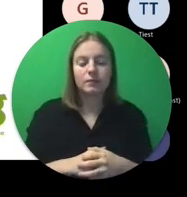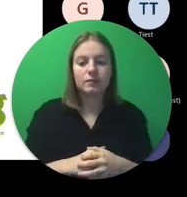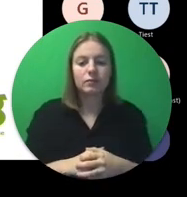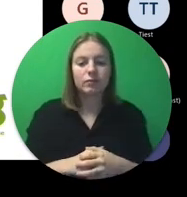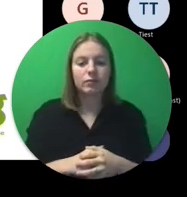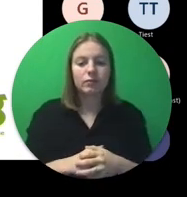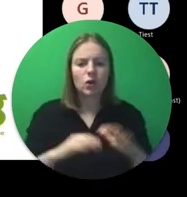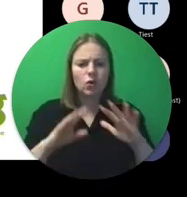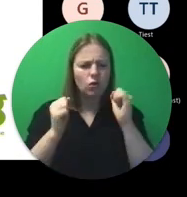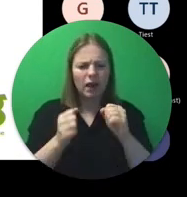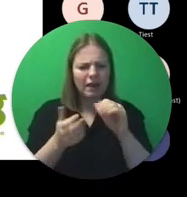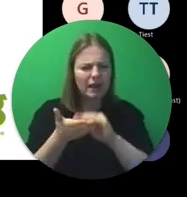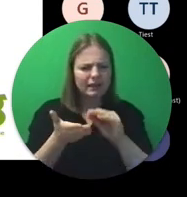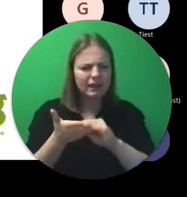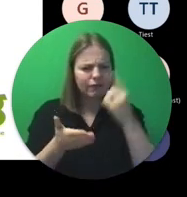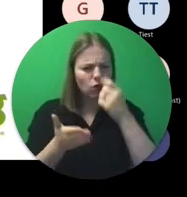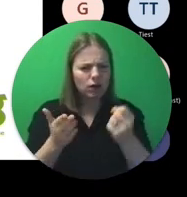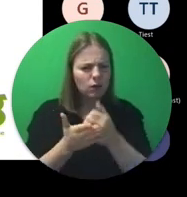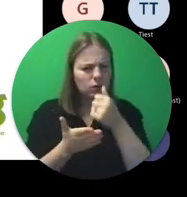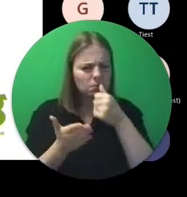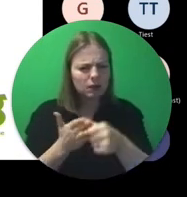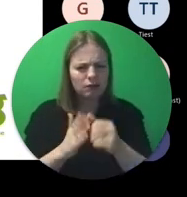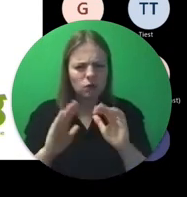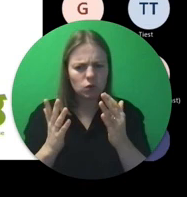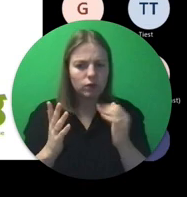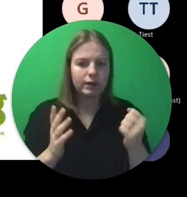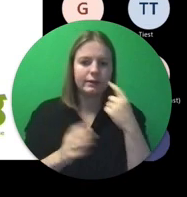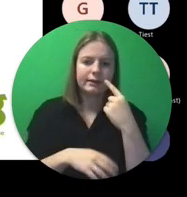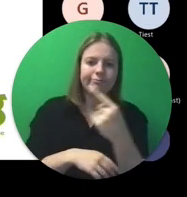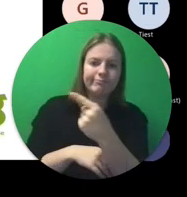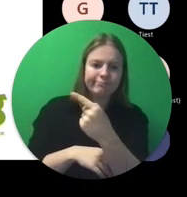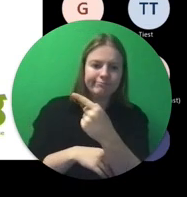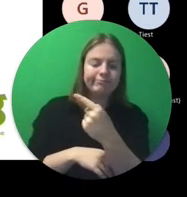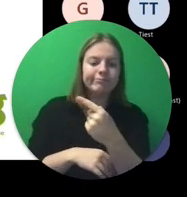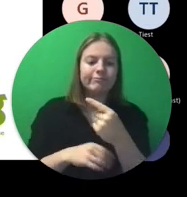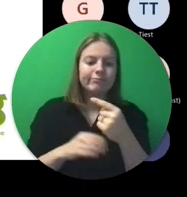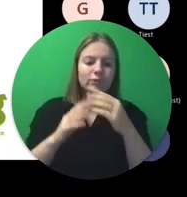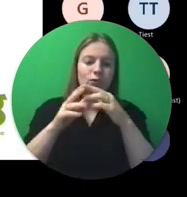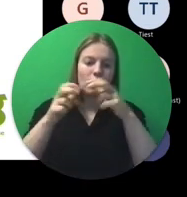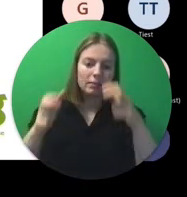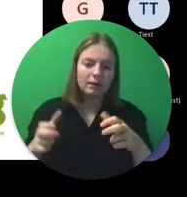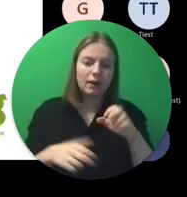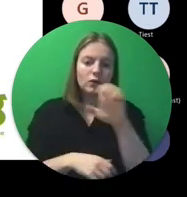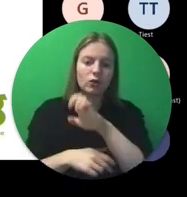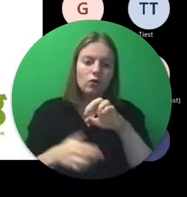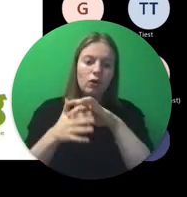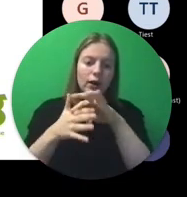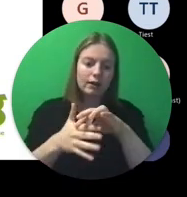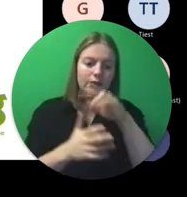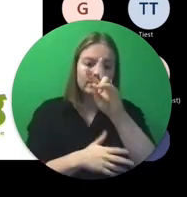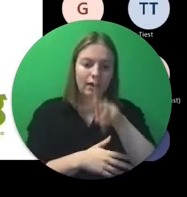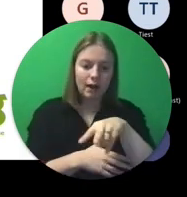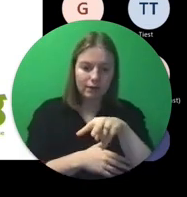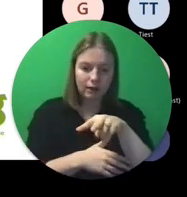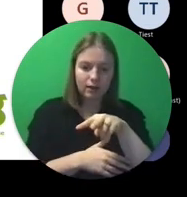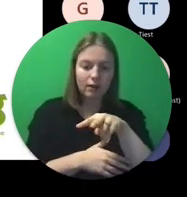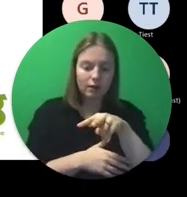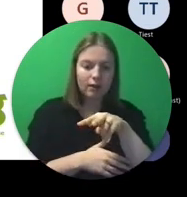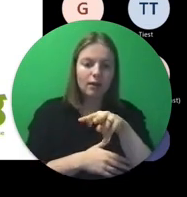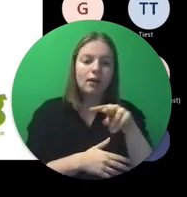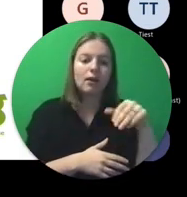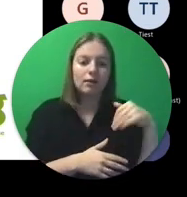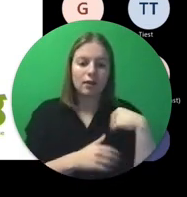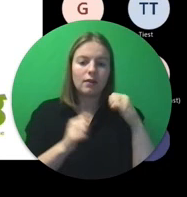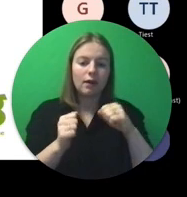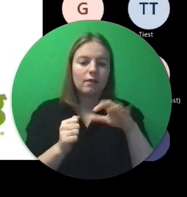Hoe kan je inschrijven op de nieuwsbrief? Je ziet hier staan, je gaat naar de homepage van Euroguidens Vlaanderen. En daar